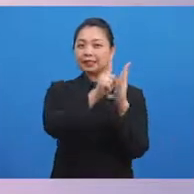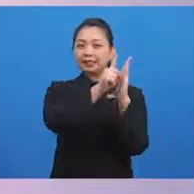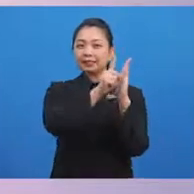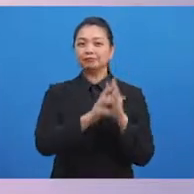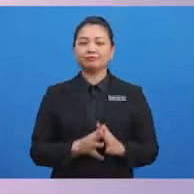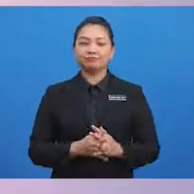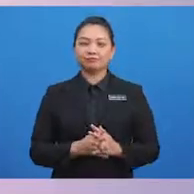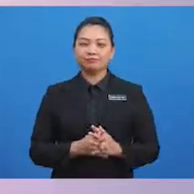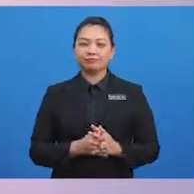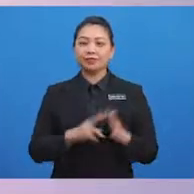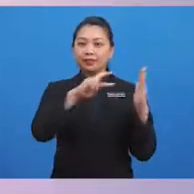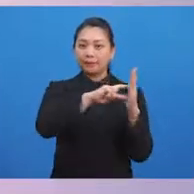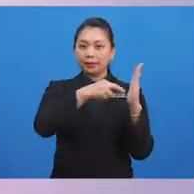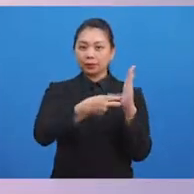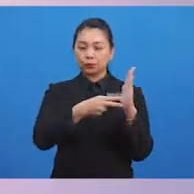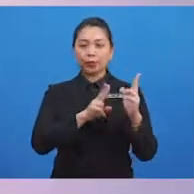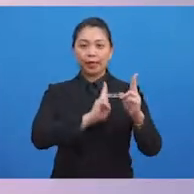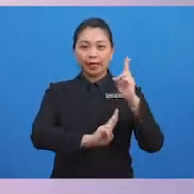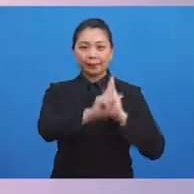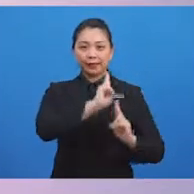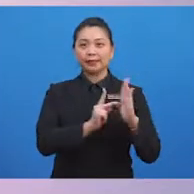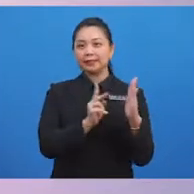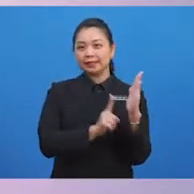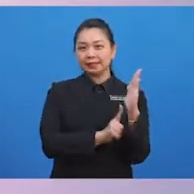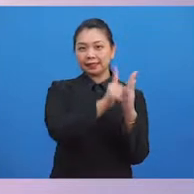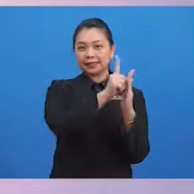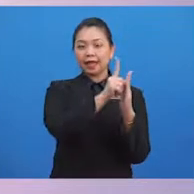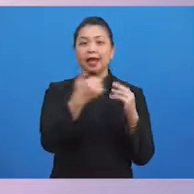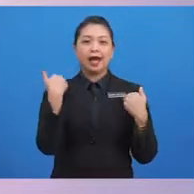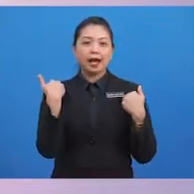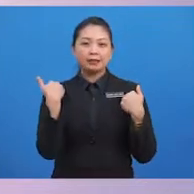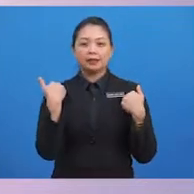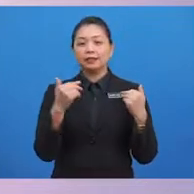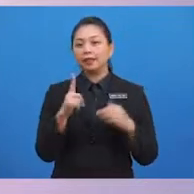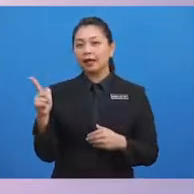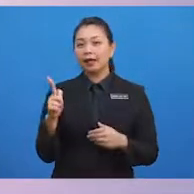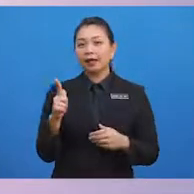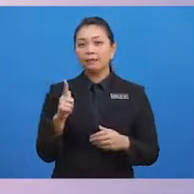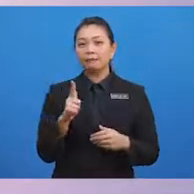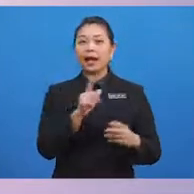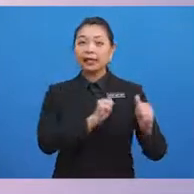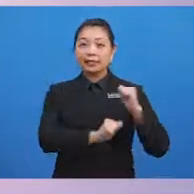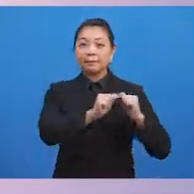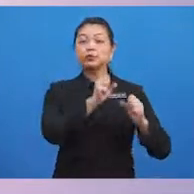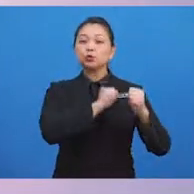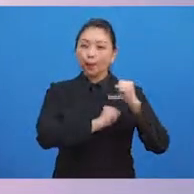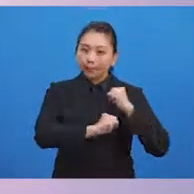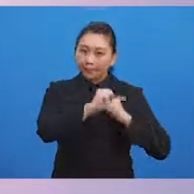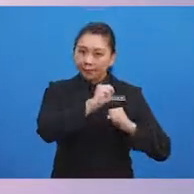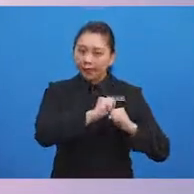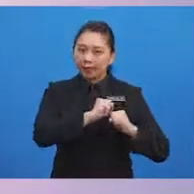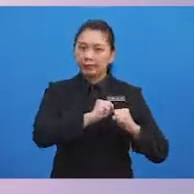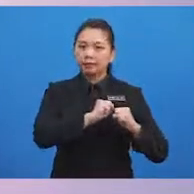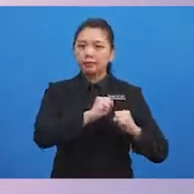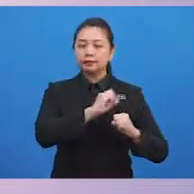Maksud hemah tinggi adalah Beradab sopan dan berbudi